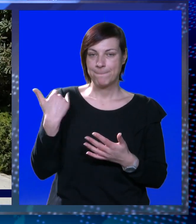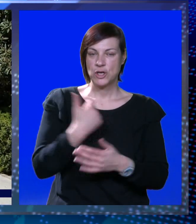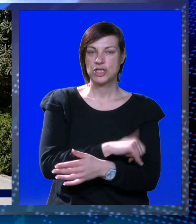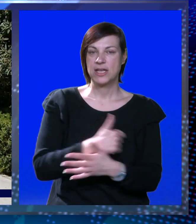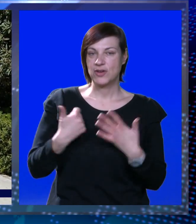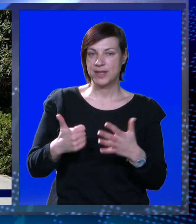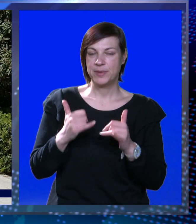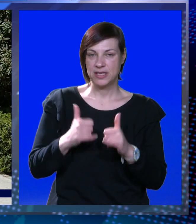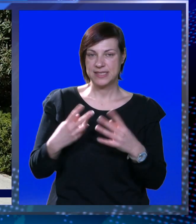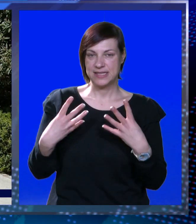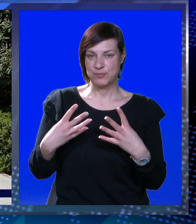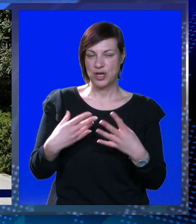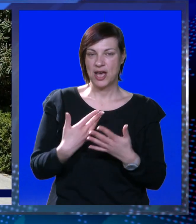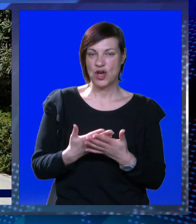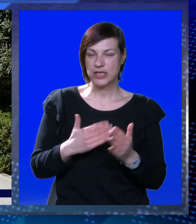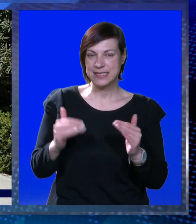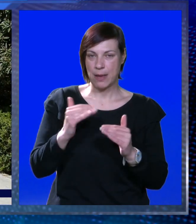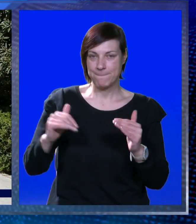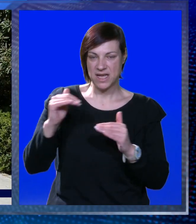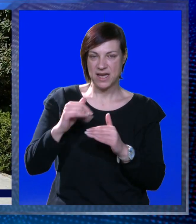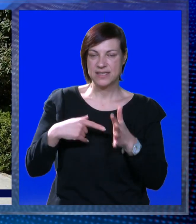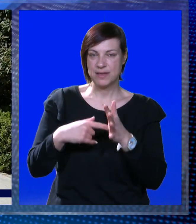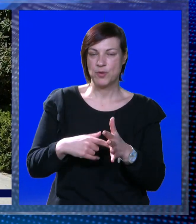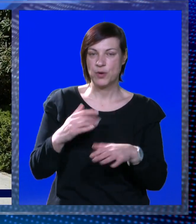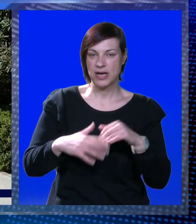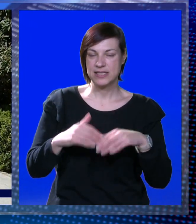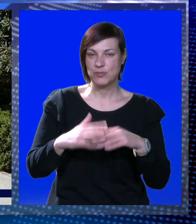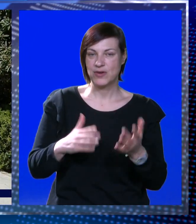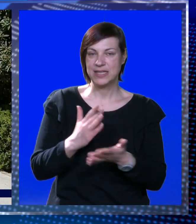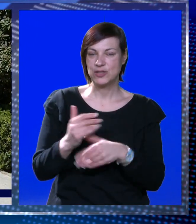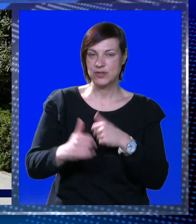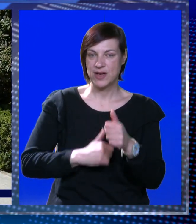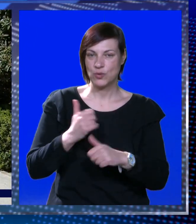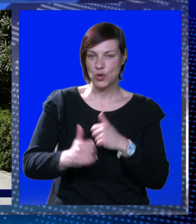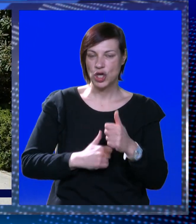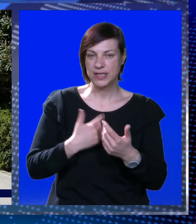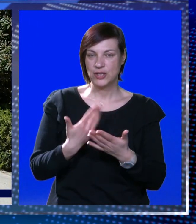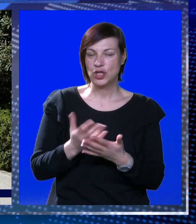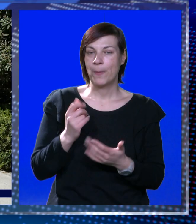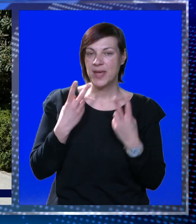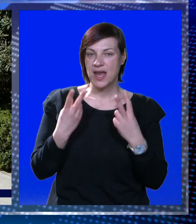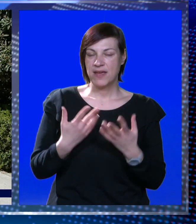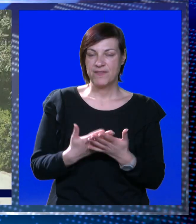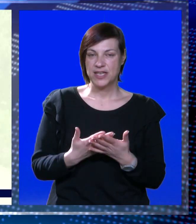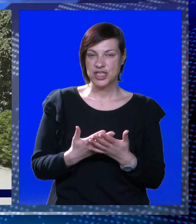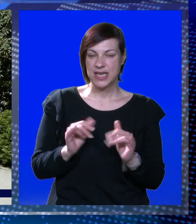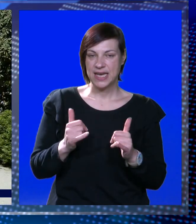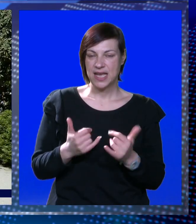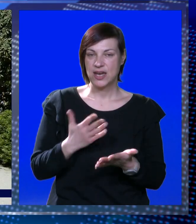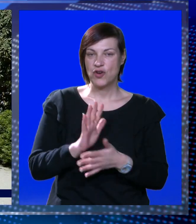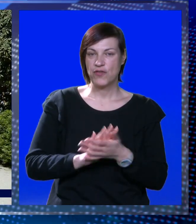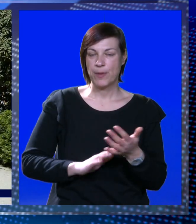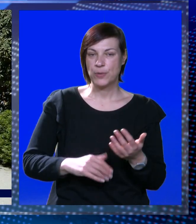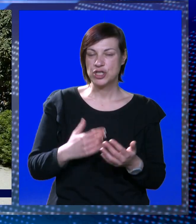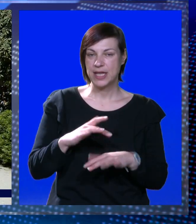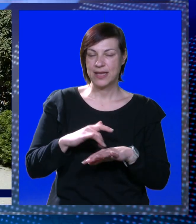Prošle godine je bilo šest, sad smo na osam, znači rastemo, pokazujemo kvalitet iz godine u godinu i to mi je ono najbitnije. Pa naravno,